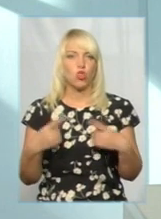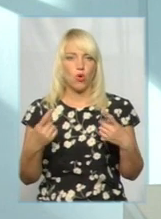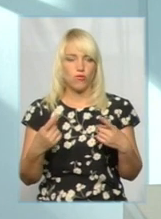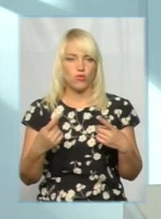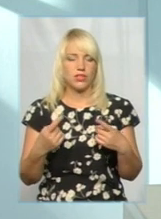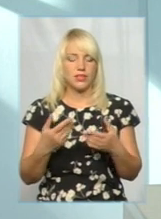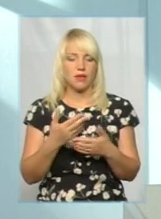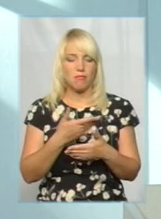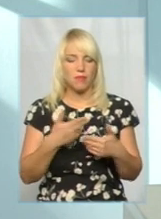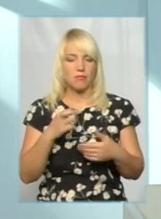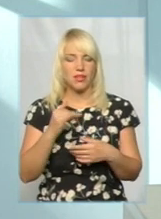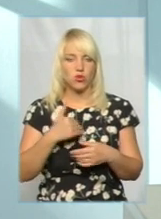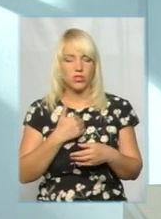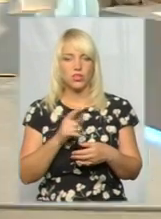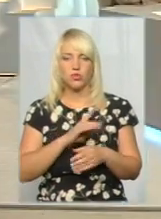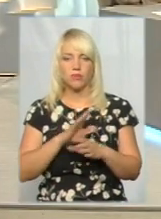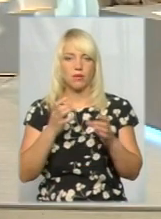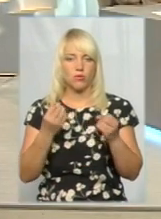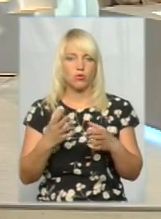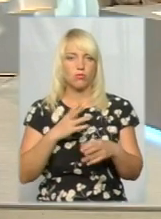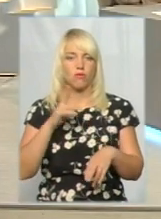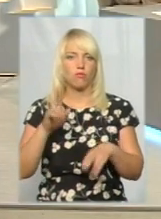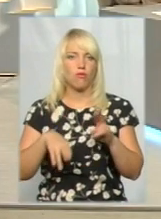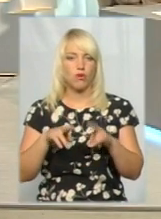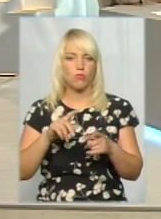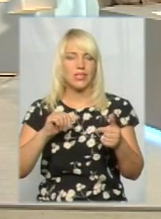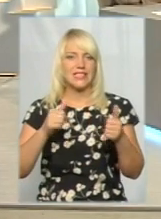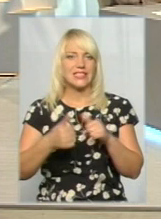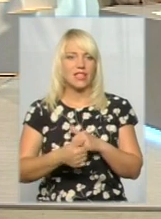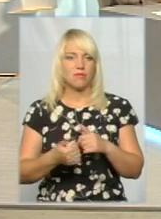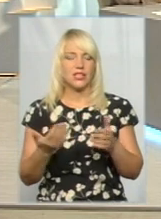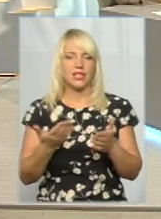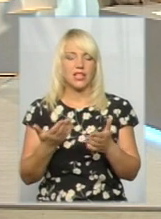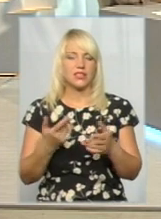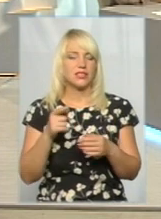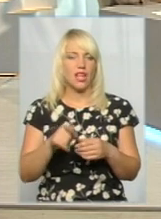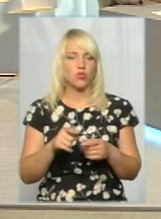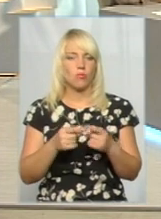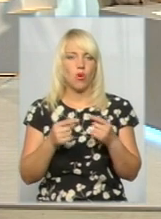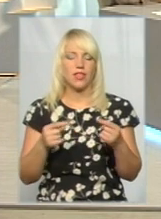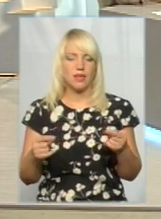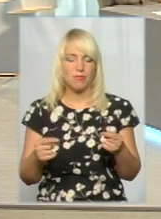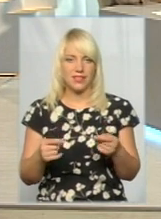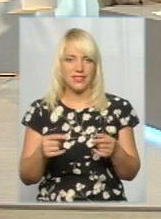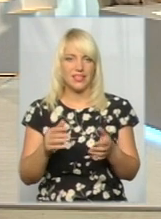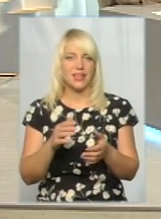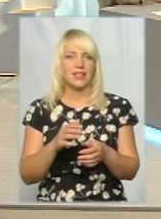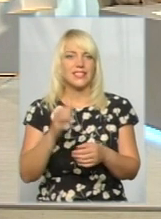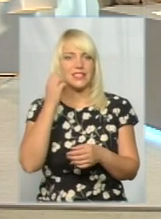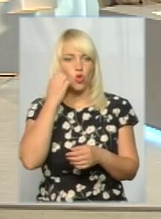хотіли б, щоб він не просто був пофарбований, замінені якісь на ньому елементи зношені, він має